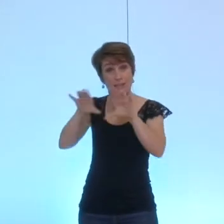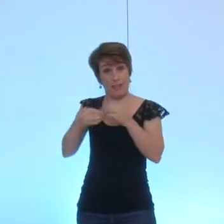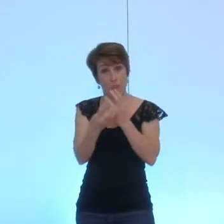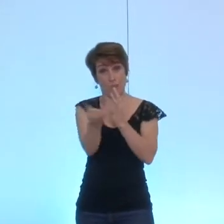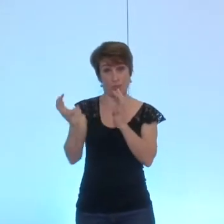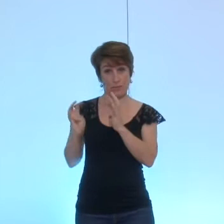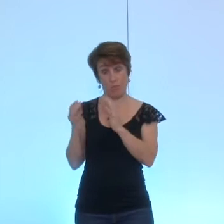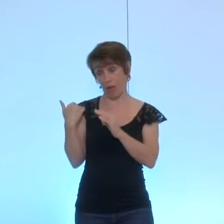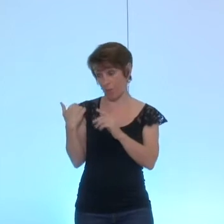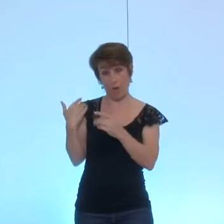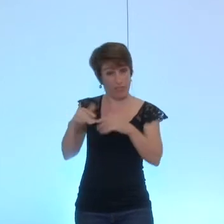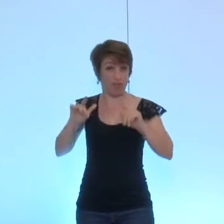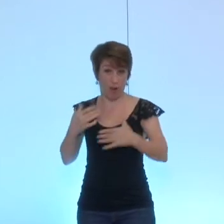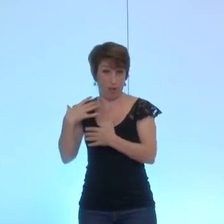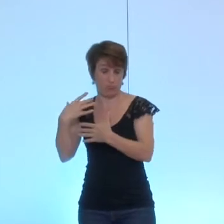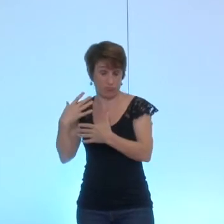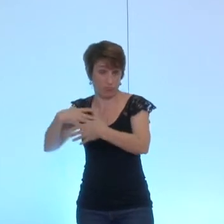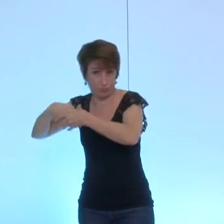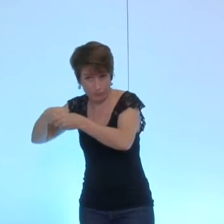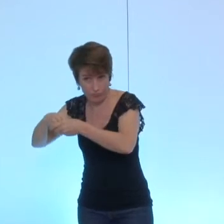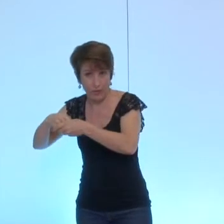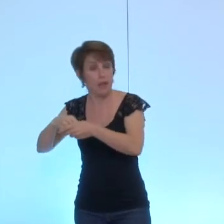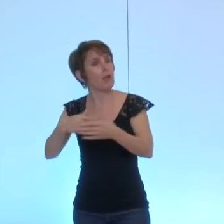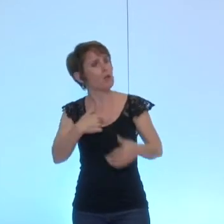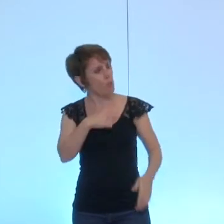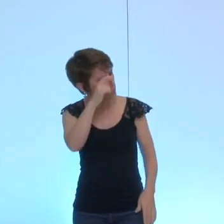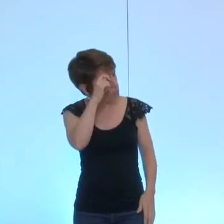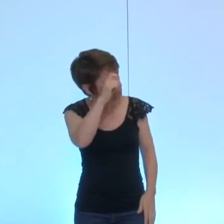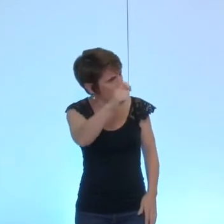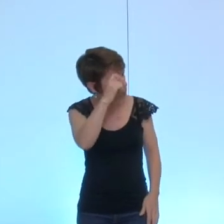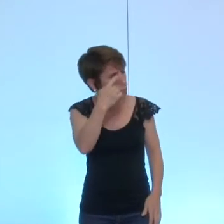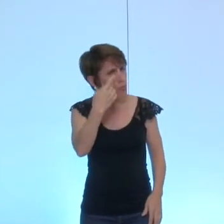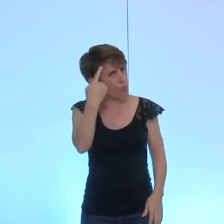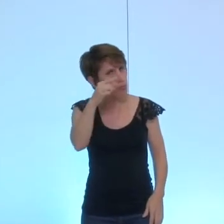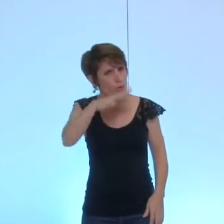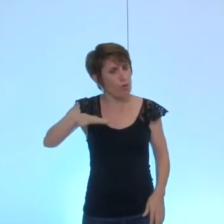celles et ceux qui dans ce précédent mandat avaient instauré